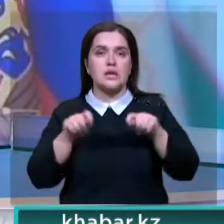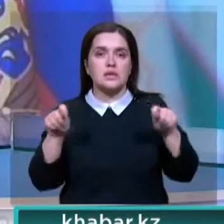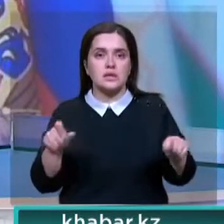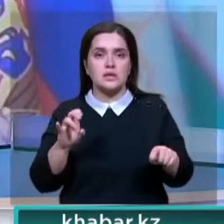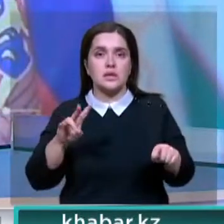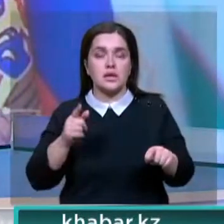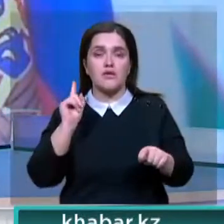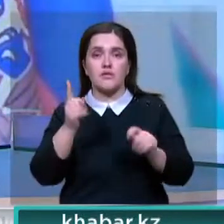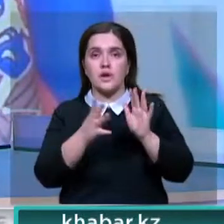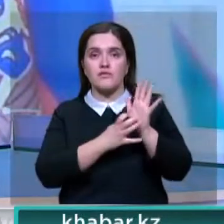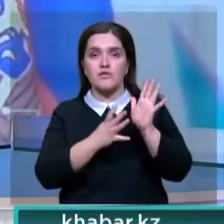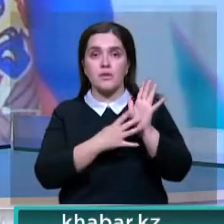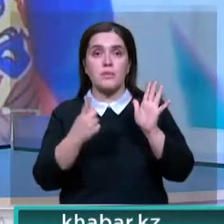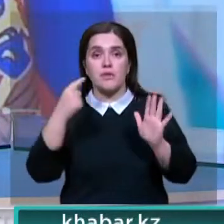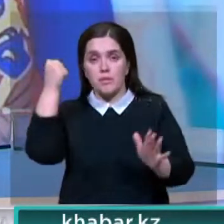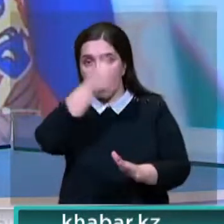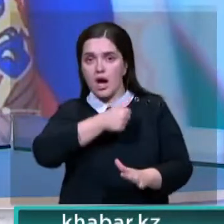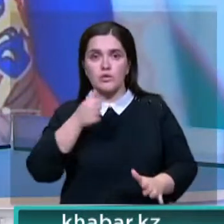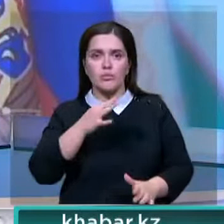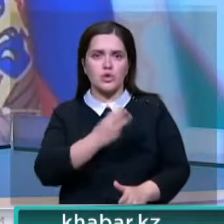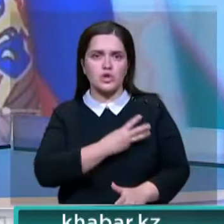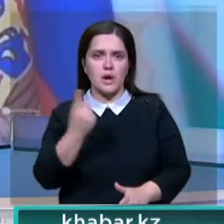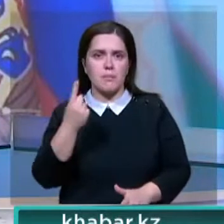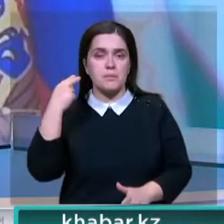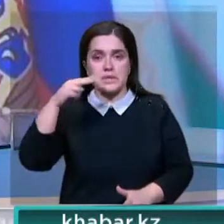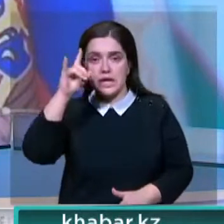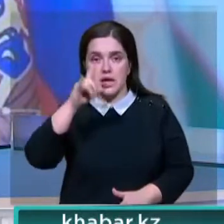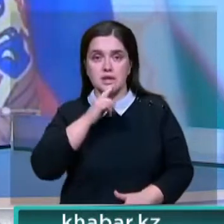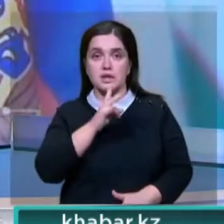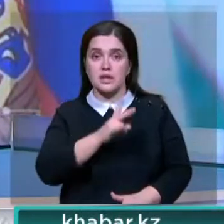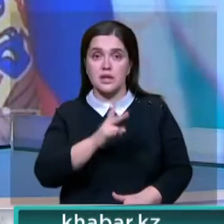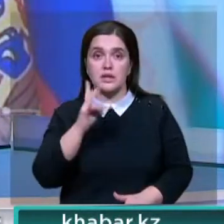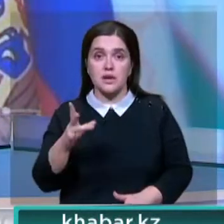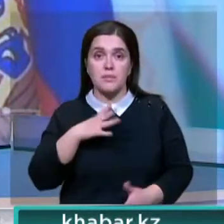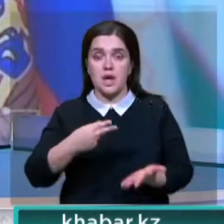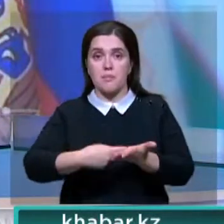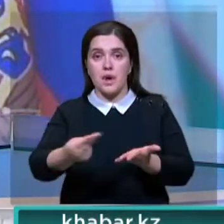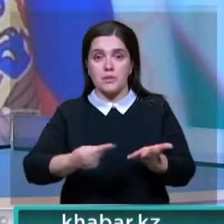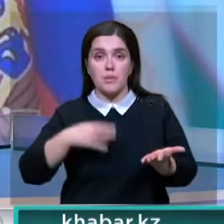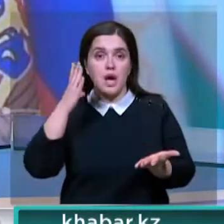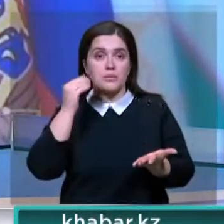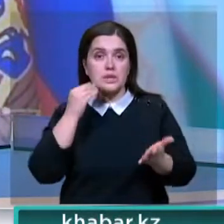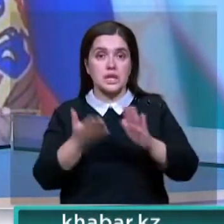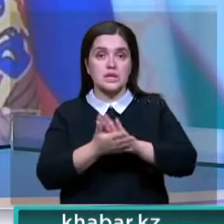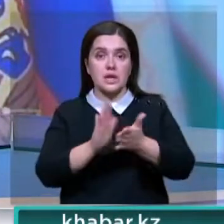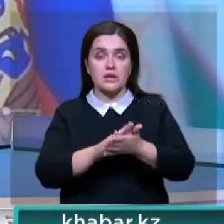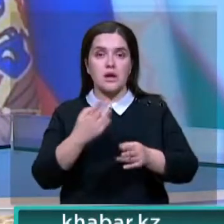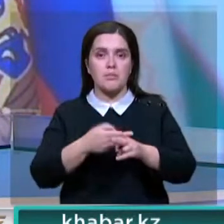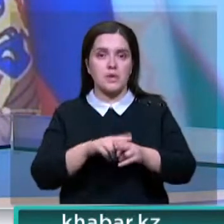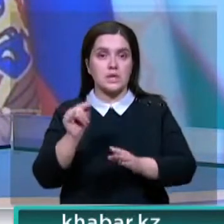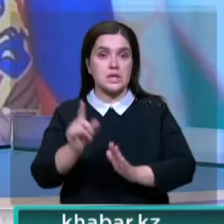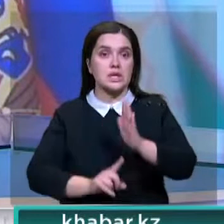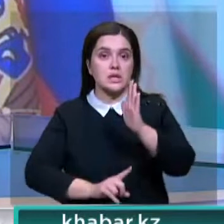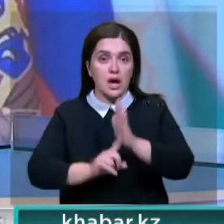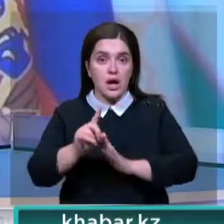1991 году, напомним, по инициативе первого президента Казахстана Нурсултана Назарбаева, была подписана Алма-Атинская декларация, которая